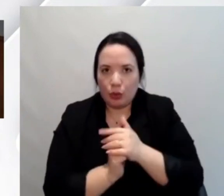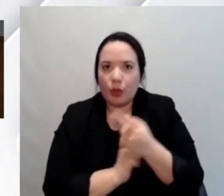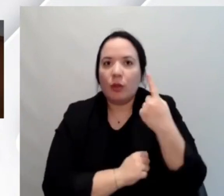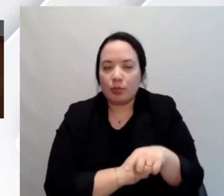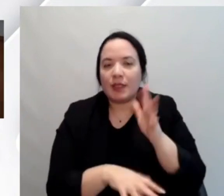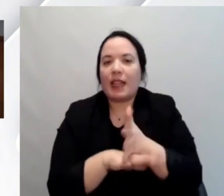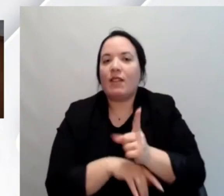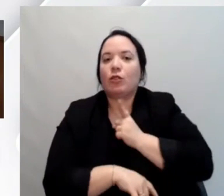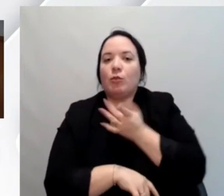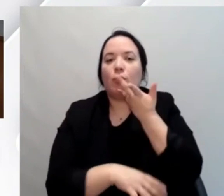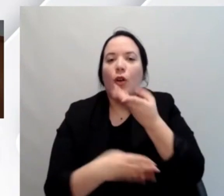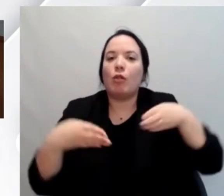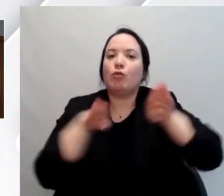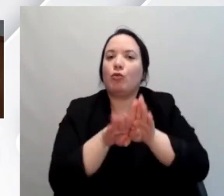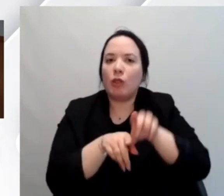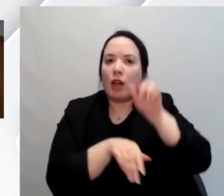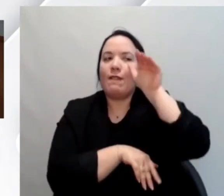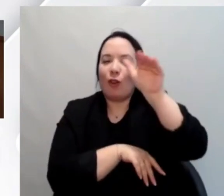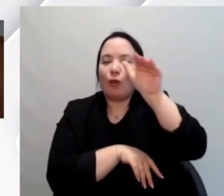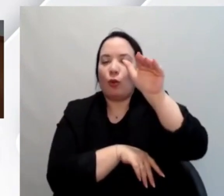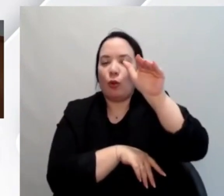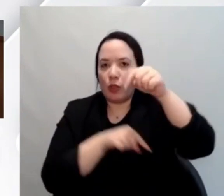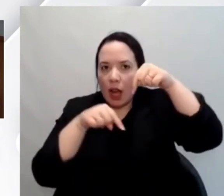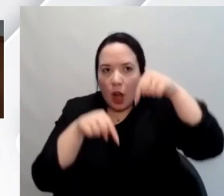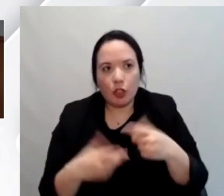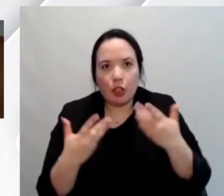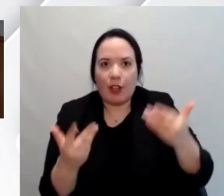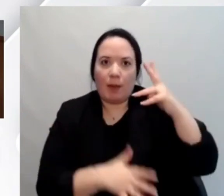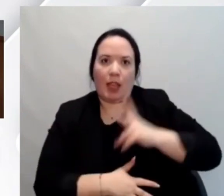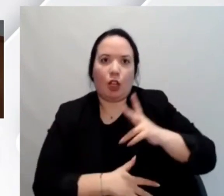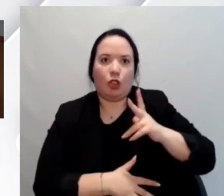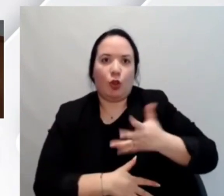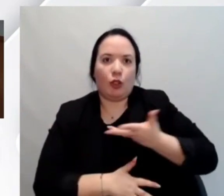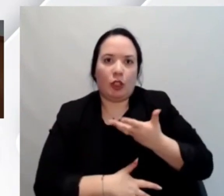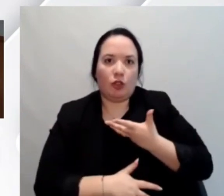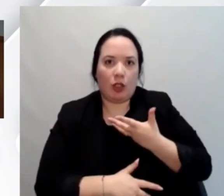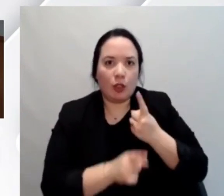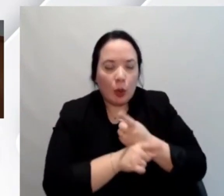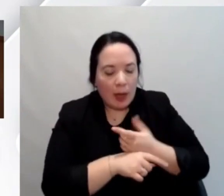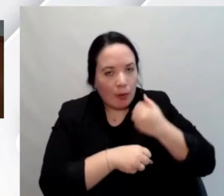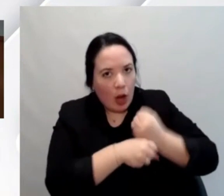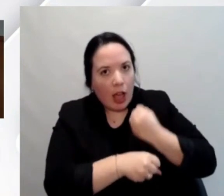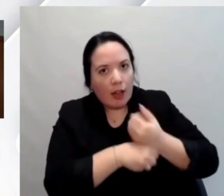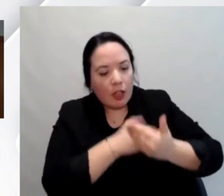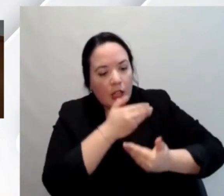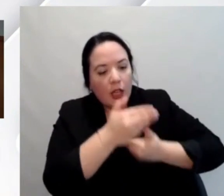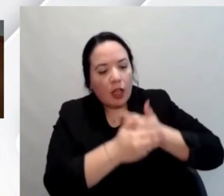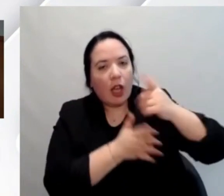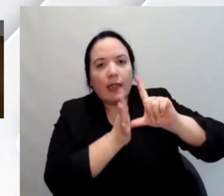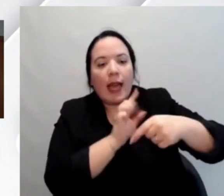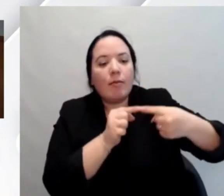intervento su questo queste risorse oggi le abbiamo dargli futuro farle vivere nel tempo